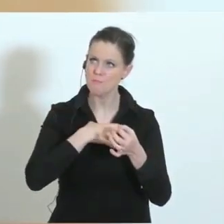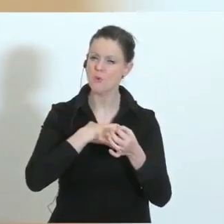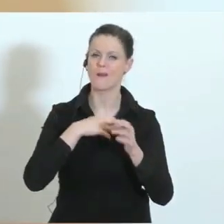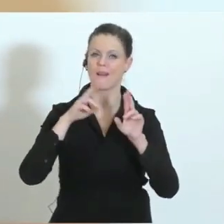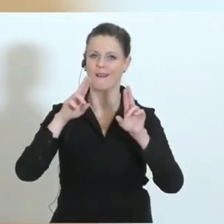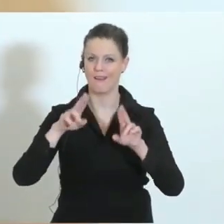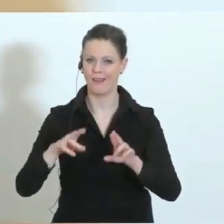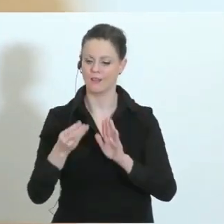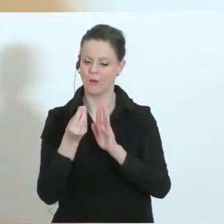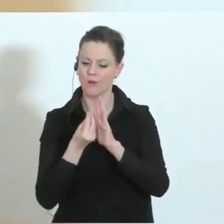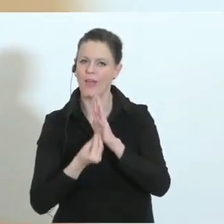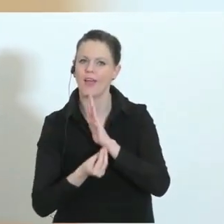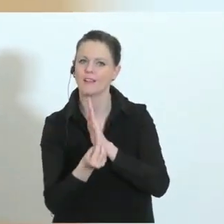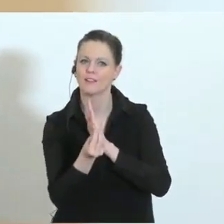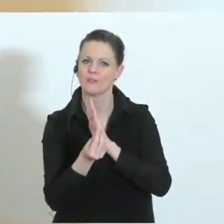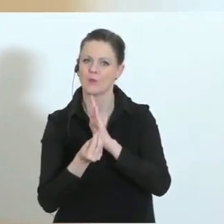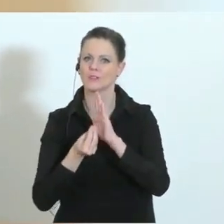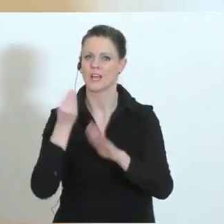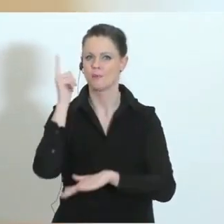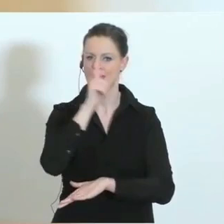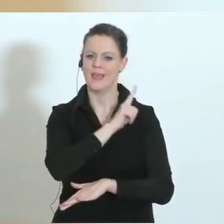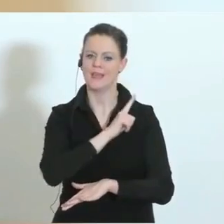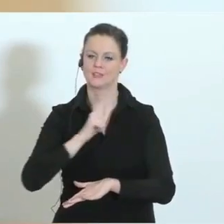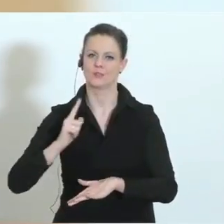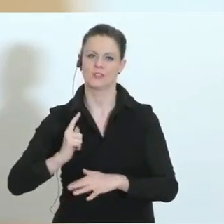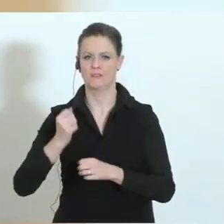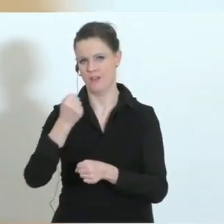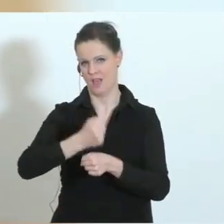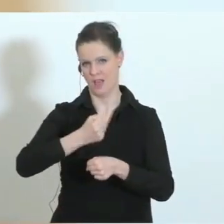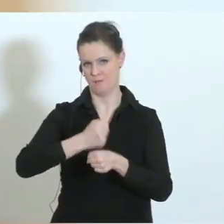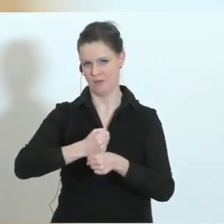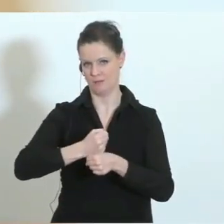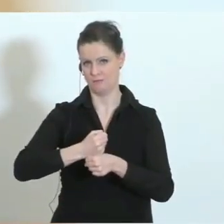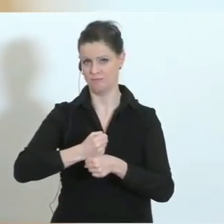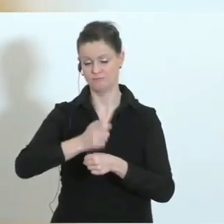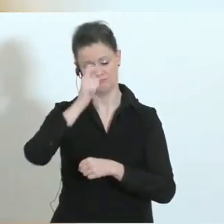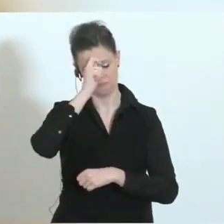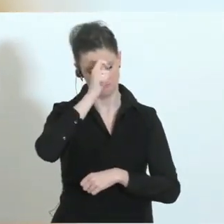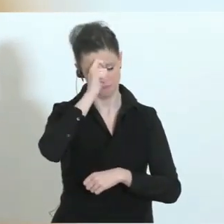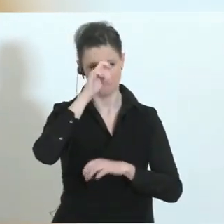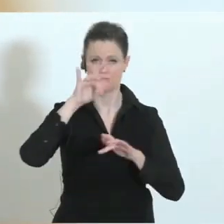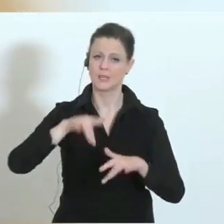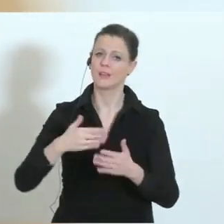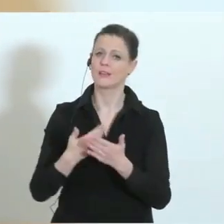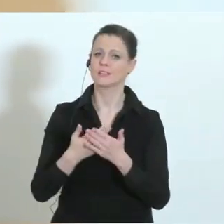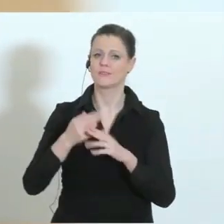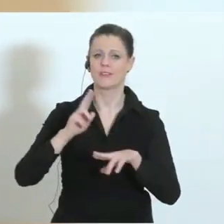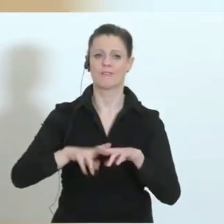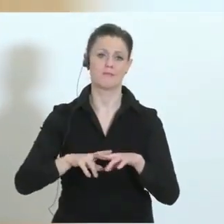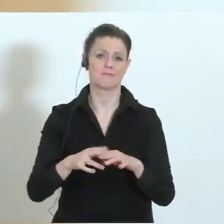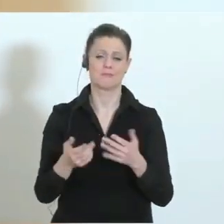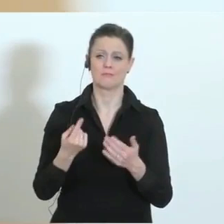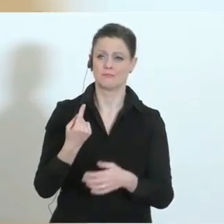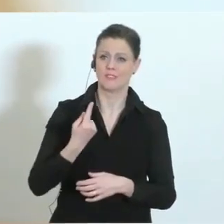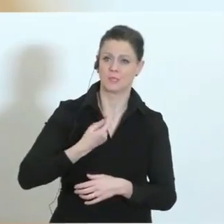Einfühlsamkeit orientierte Arbeit der Exekutive ist. Und das wird wertgeschätzt. Und da setzt man dann als Betroffener, der vielleicht